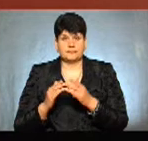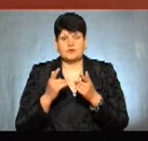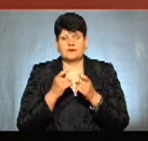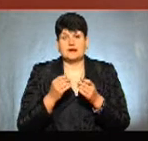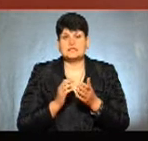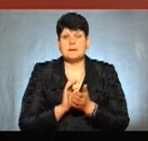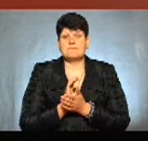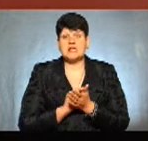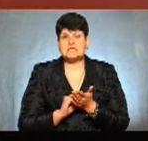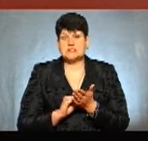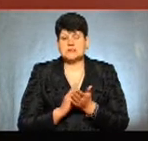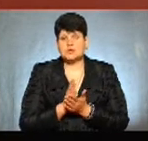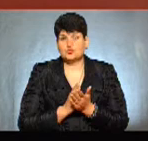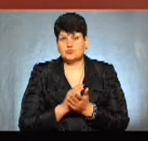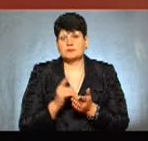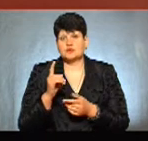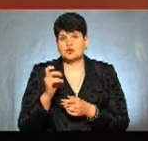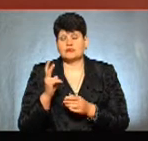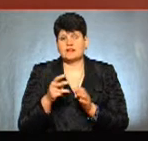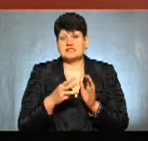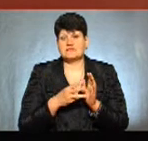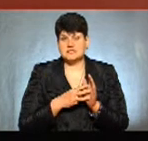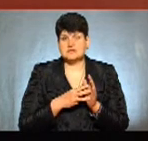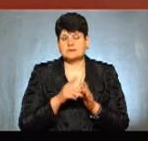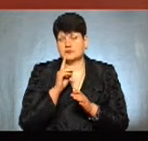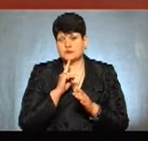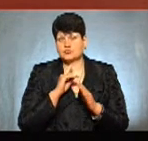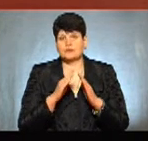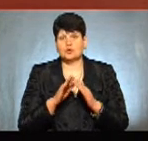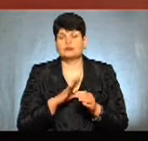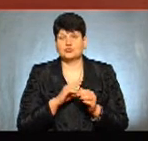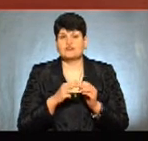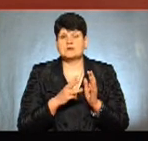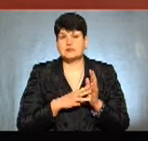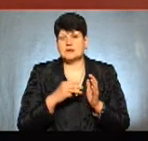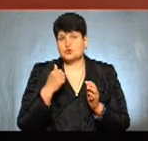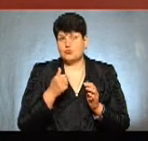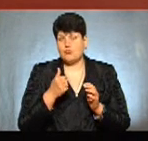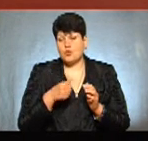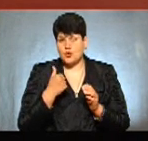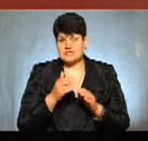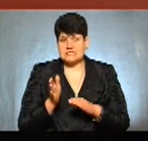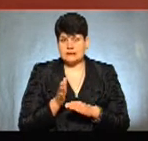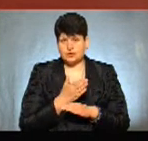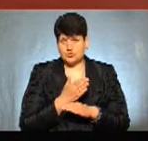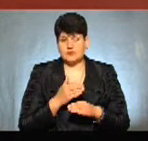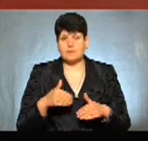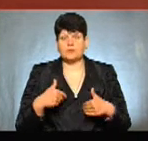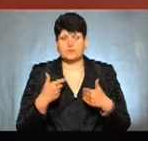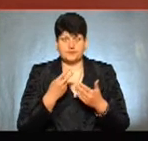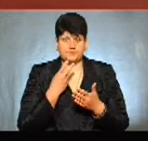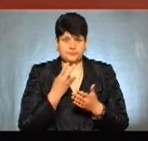-служби міської ради, 128 тимчасових споруд було в 2018 році демонтовано. Я пропоную зараз переглянути сюжет,